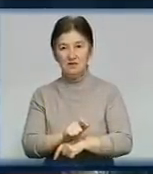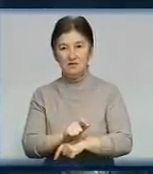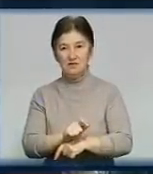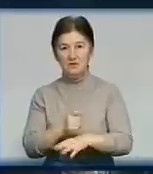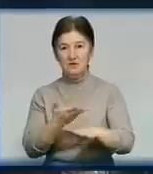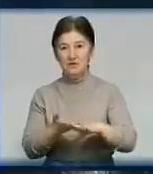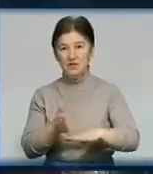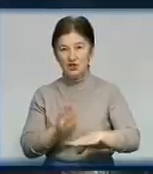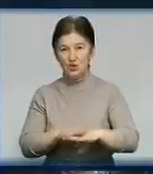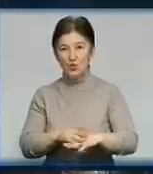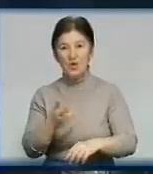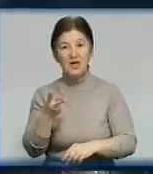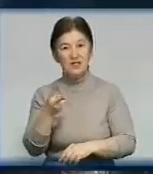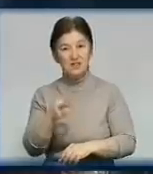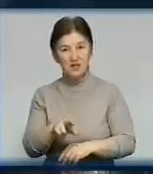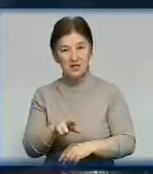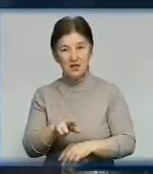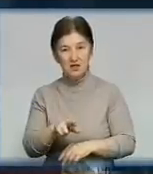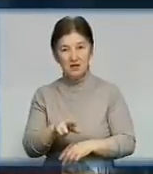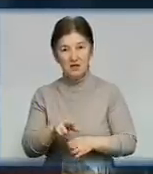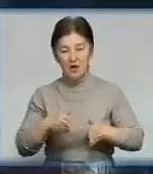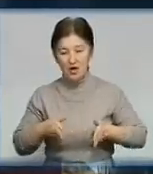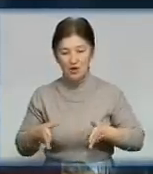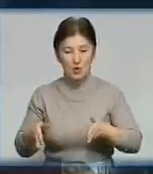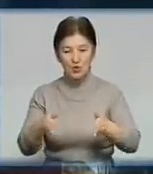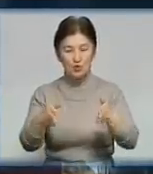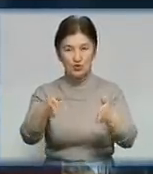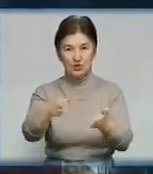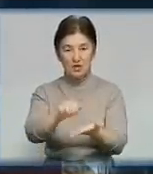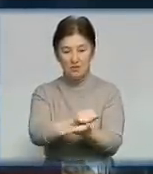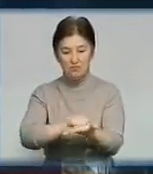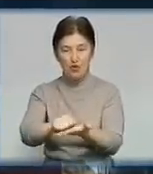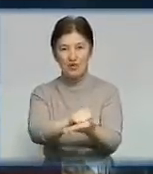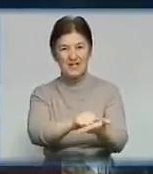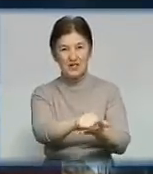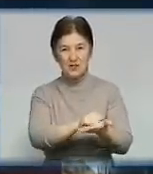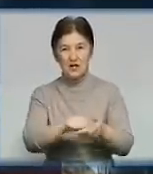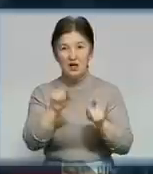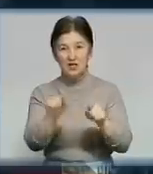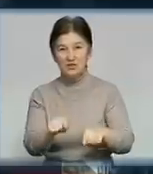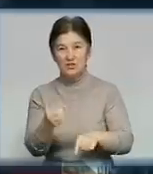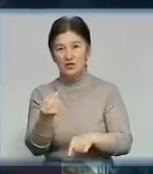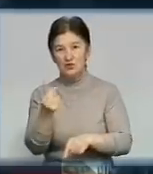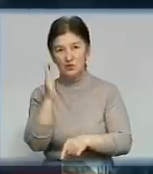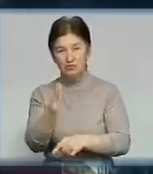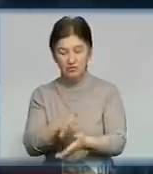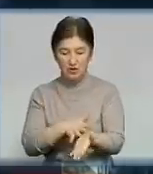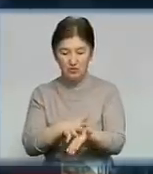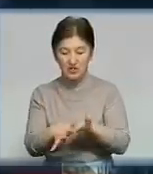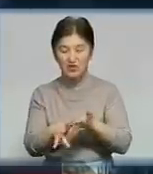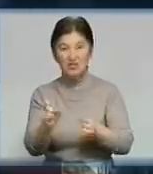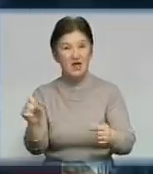тяжкої для дорожнього покриття, ці кошти, скоріше всього, будуть потрачені на ремонт доріг,